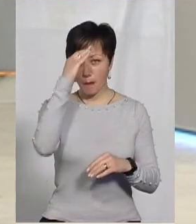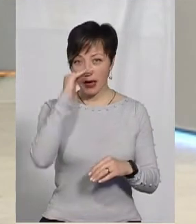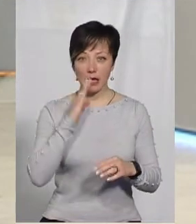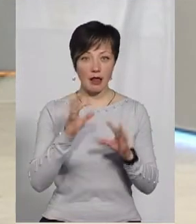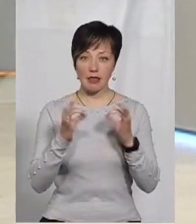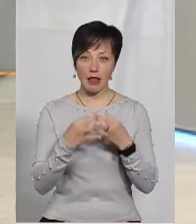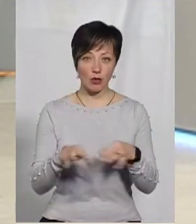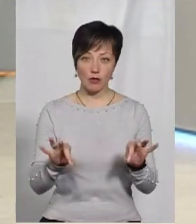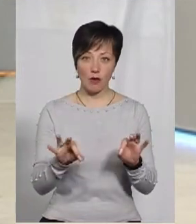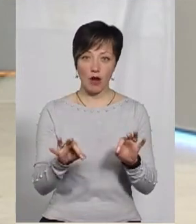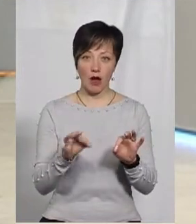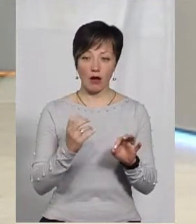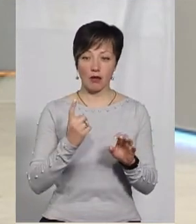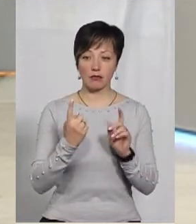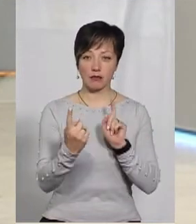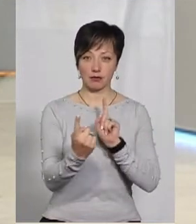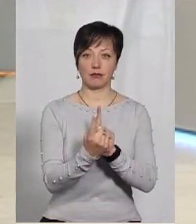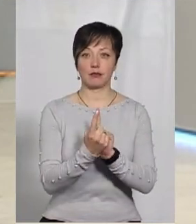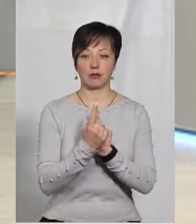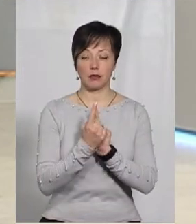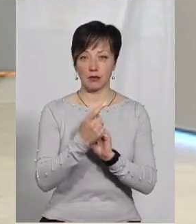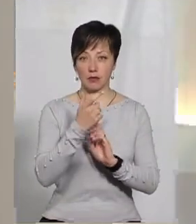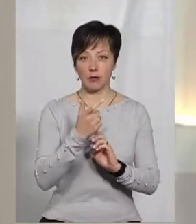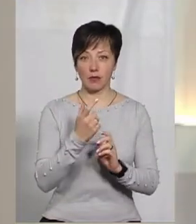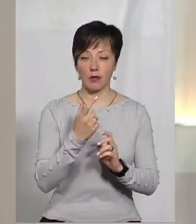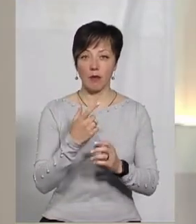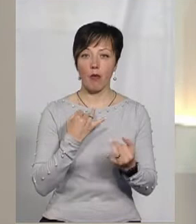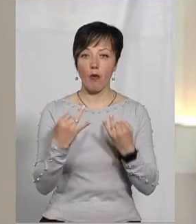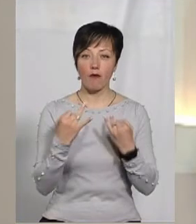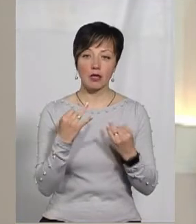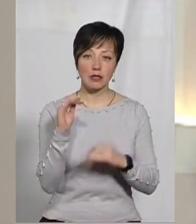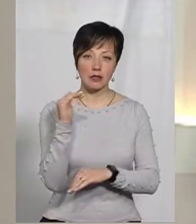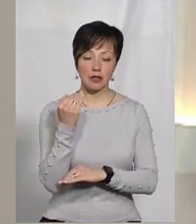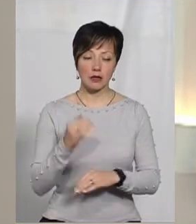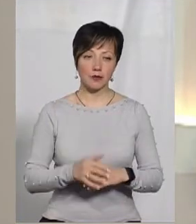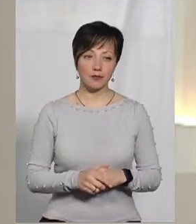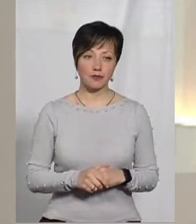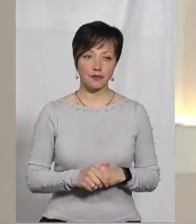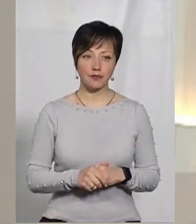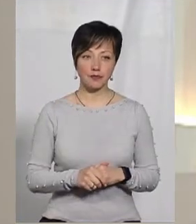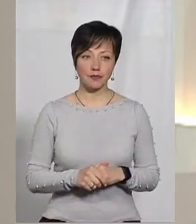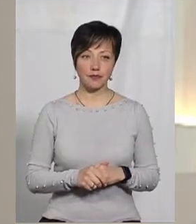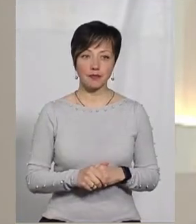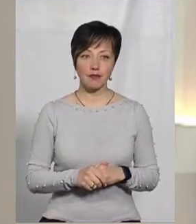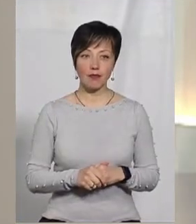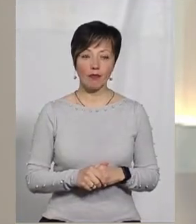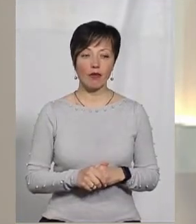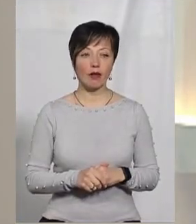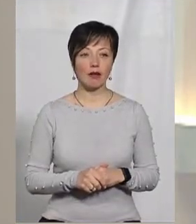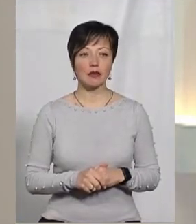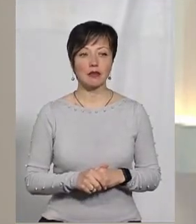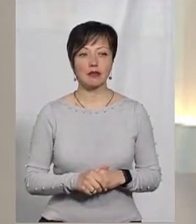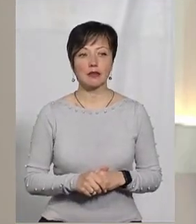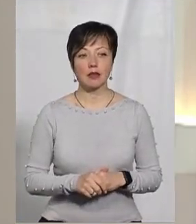дозволяють наодинці поговорити з дитиною. У коментарі начальниці управління у справах